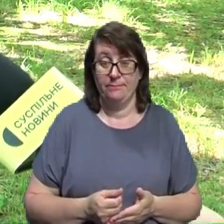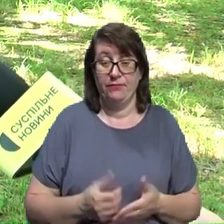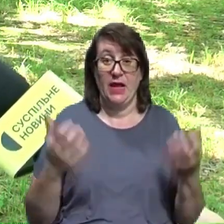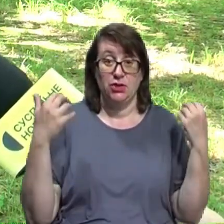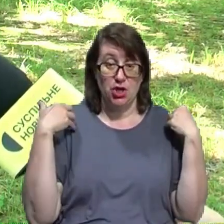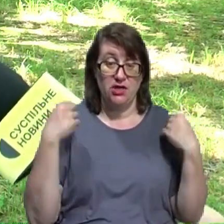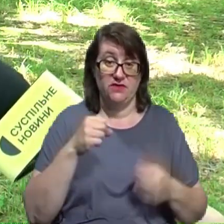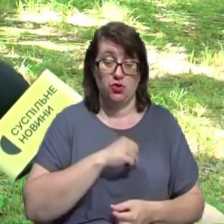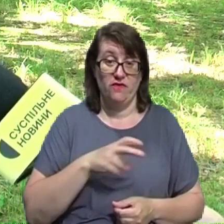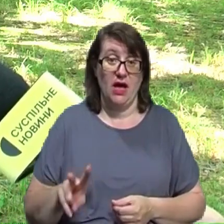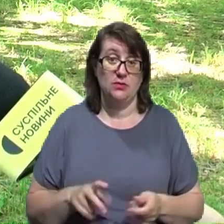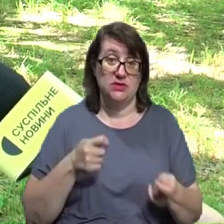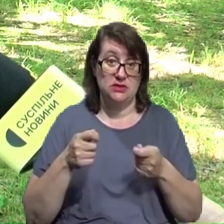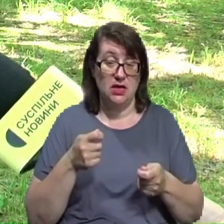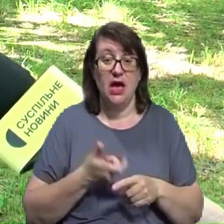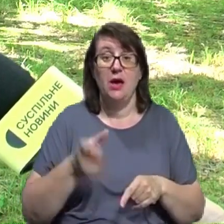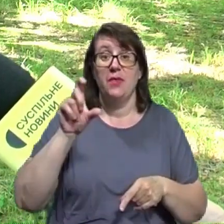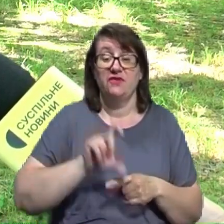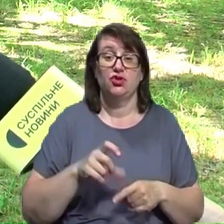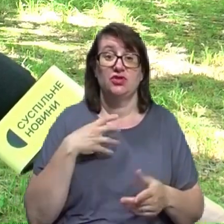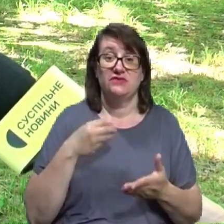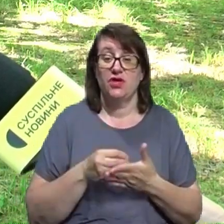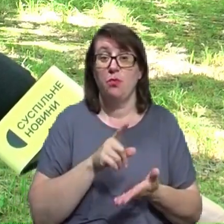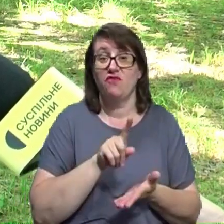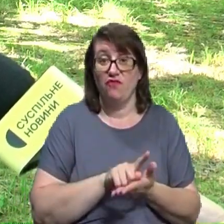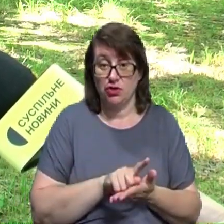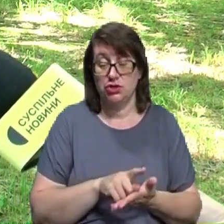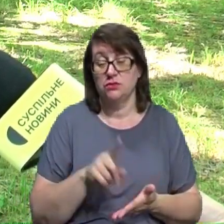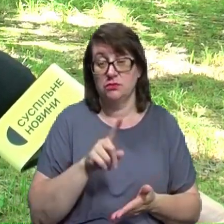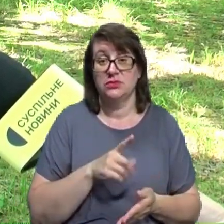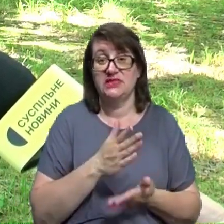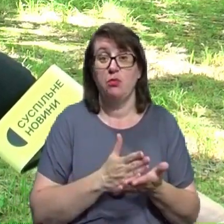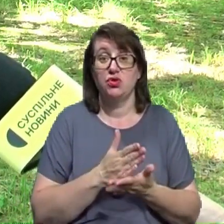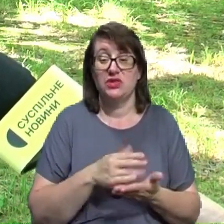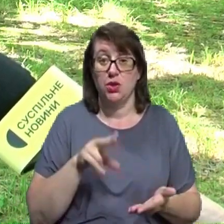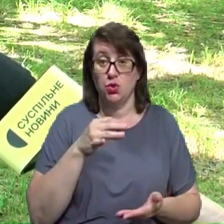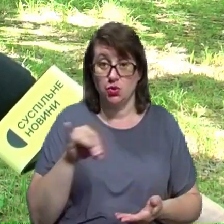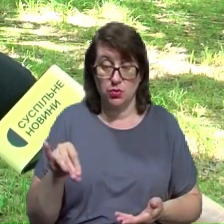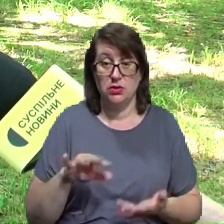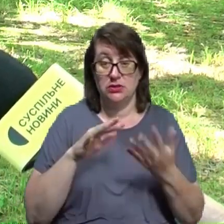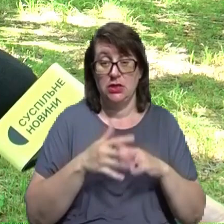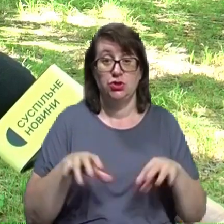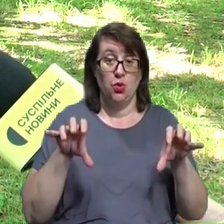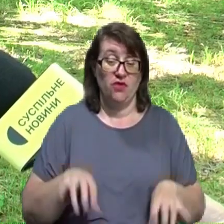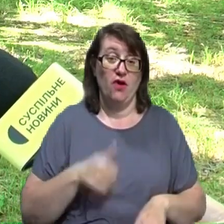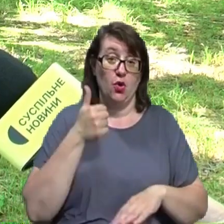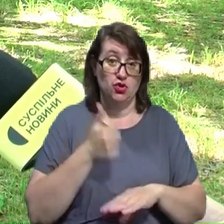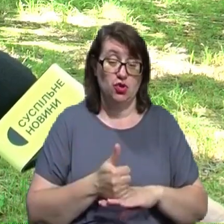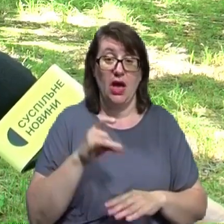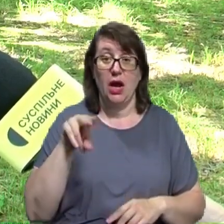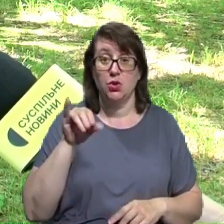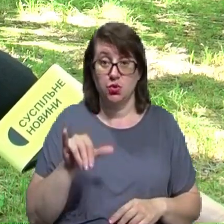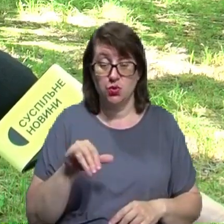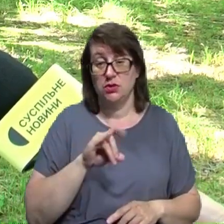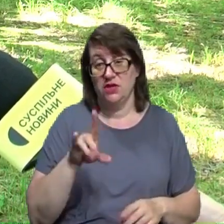адміністрації перевищує свої повноваження. Саме за посадою селищний голова очолює раду та виконавчий